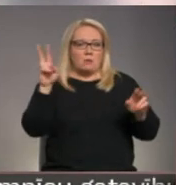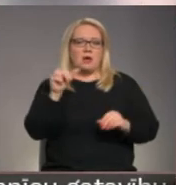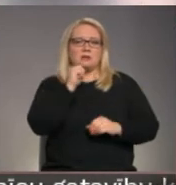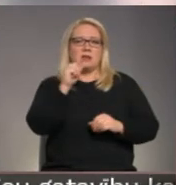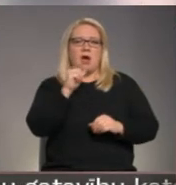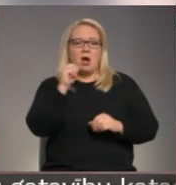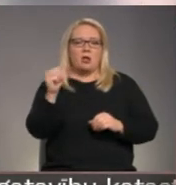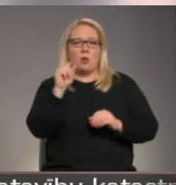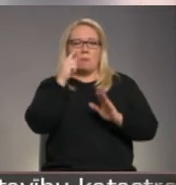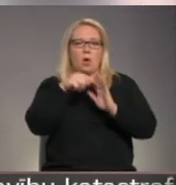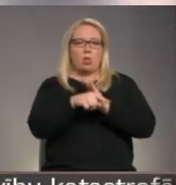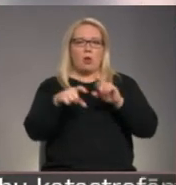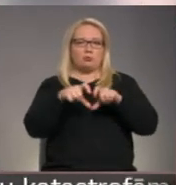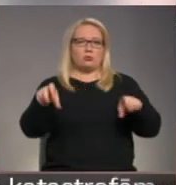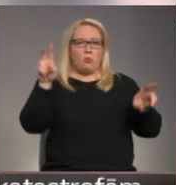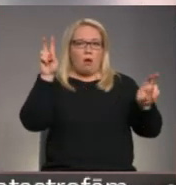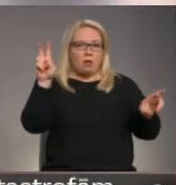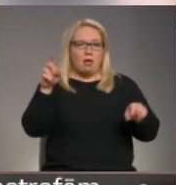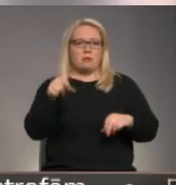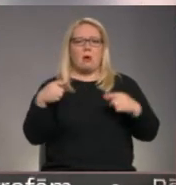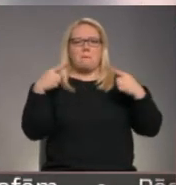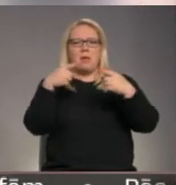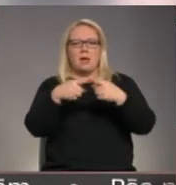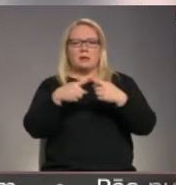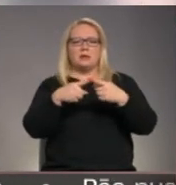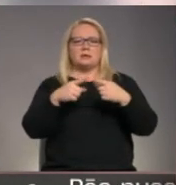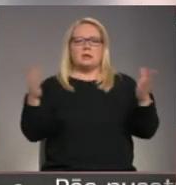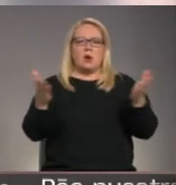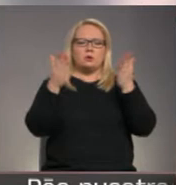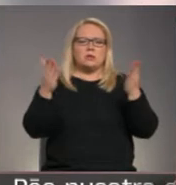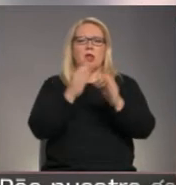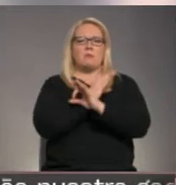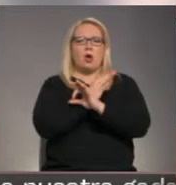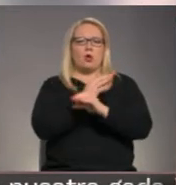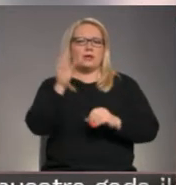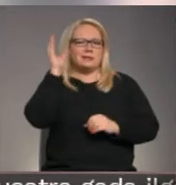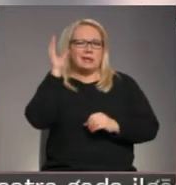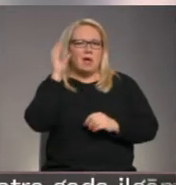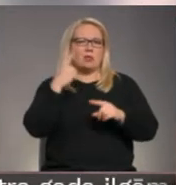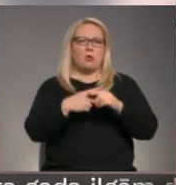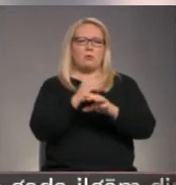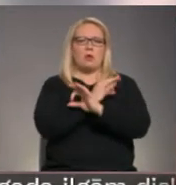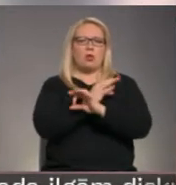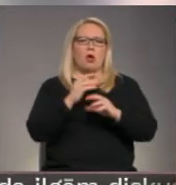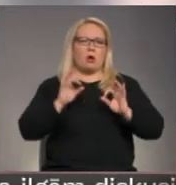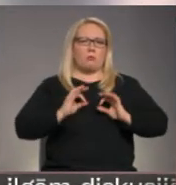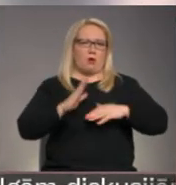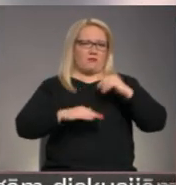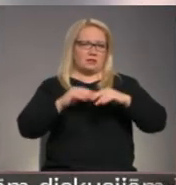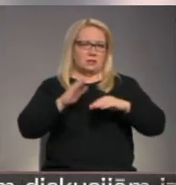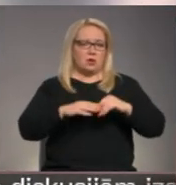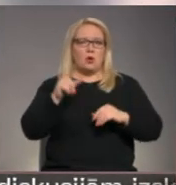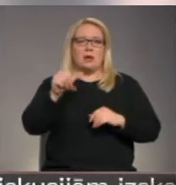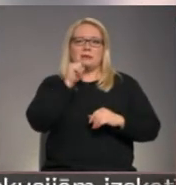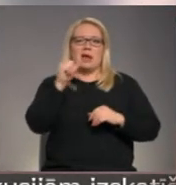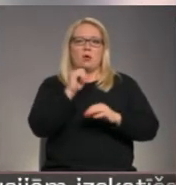Zaļo biologu skola. Tā mērķis daudzināt bioloģijas zinātni un biologa profesiju. Zaļo biologu skolas